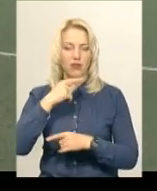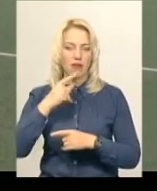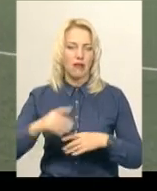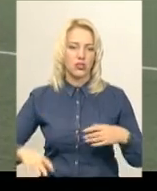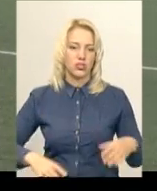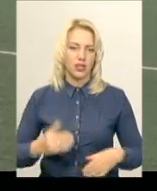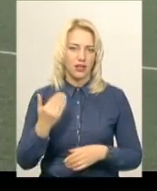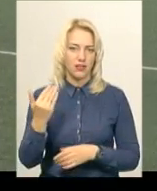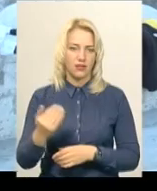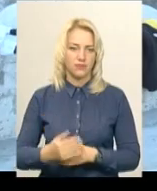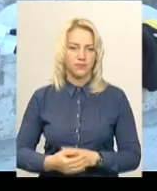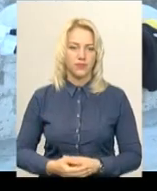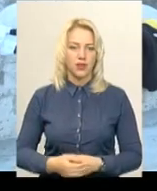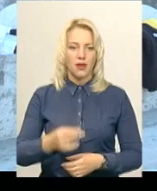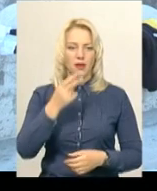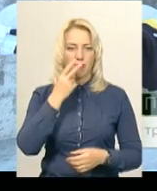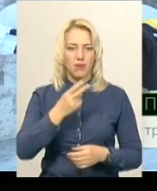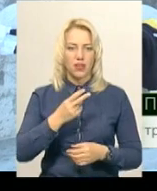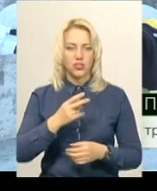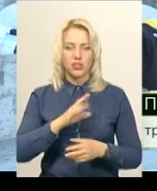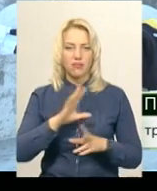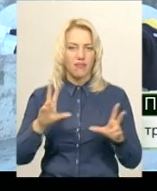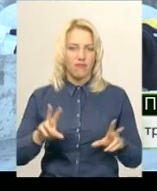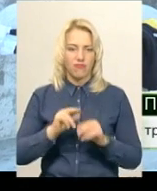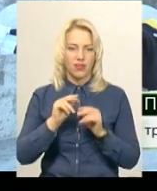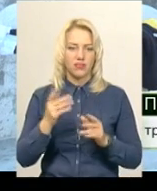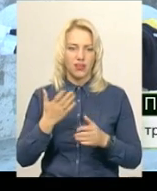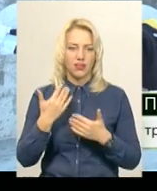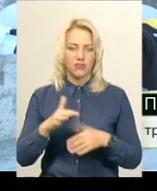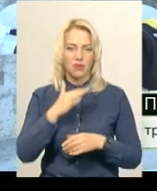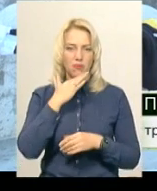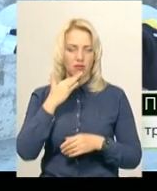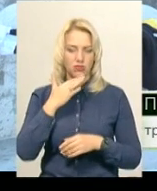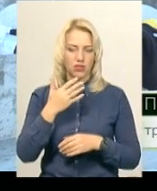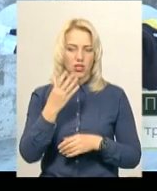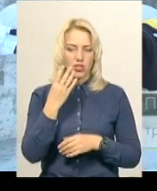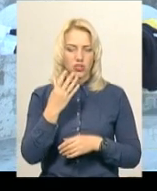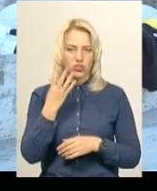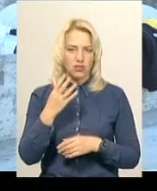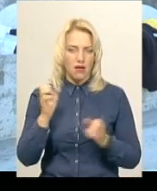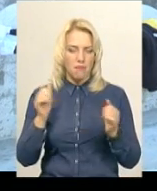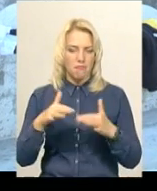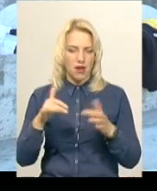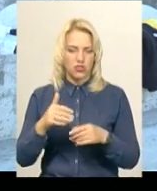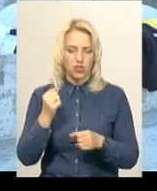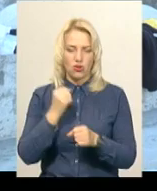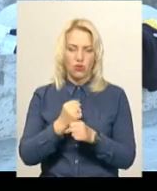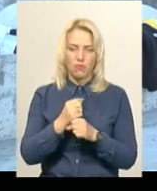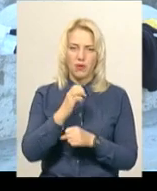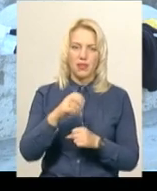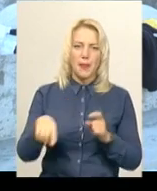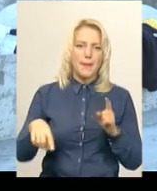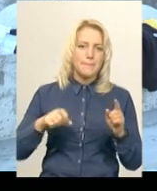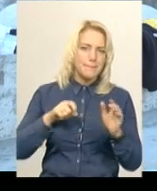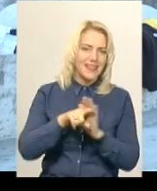Павло Пронь. Бачили не фарт, який спіткає вже кілька матчів, забили чотири гола з офсайду, не забили пенальті, але це